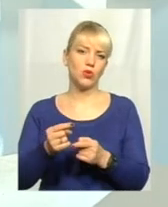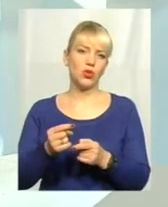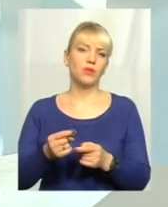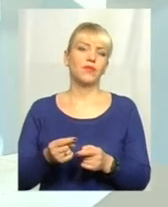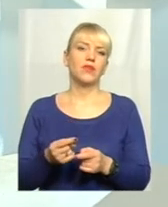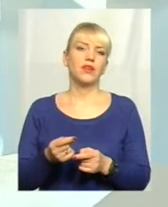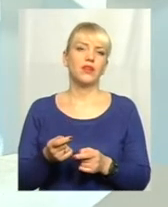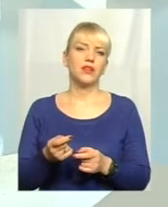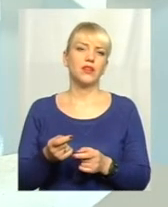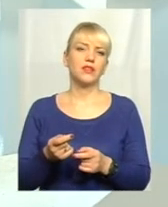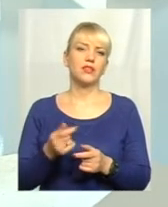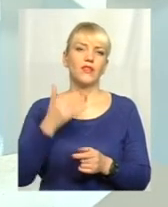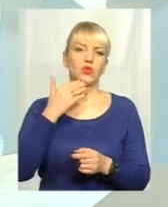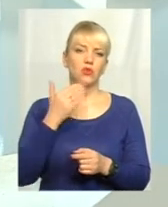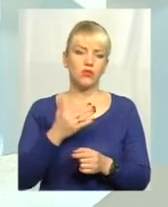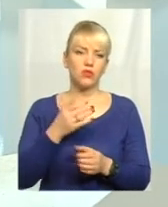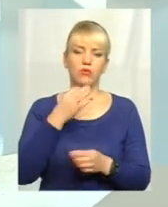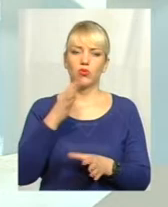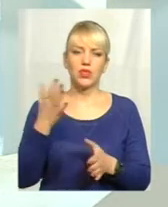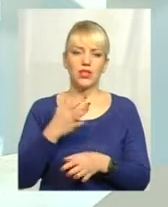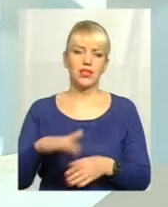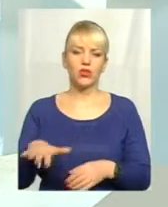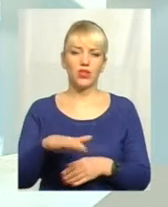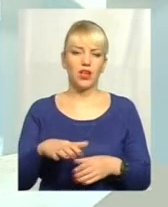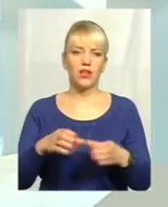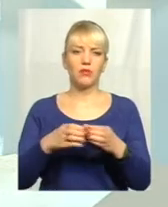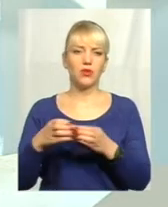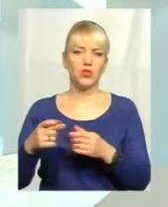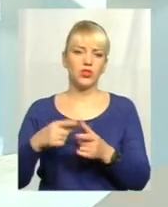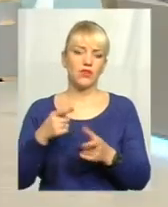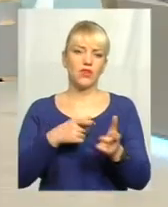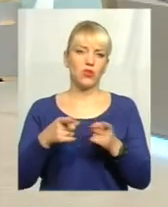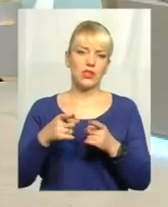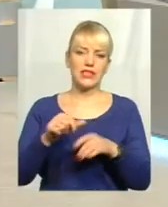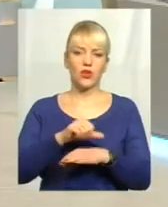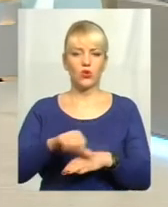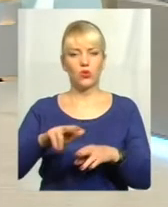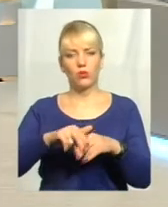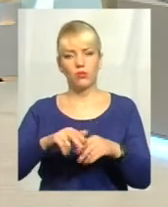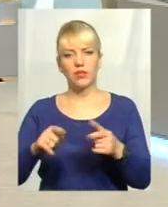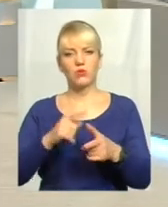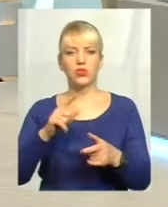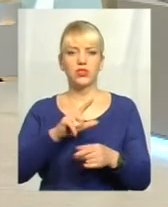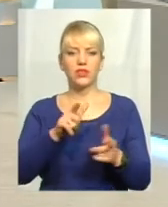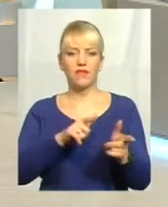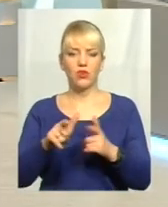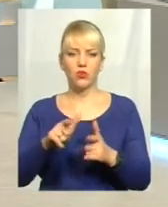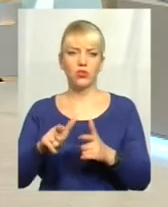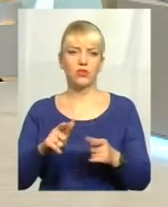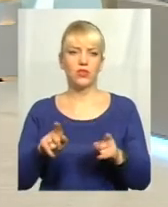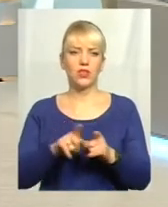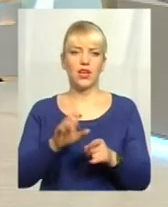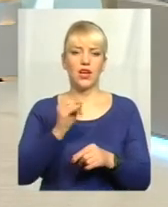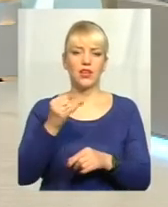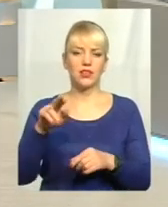принципі, звернувшися у будь-який територіальний підрозділ, чи це за виготовленням закордонного паспорта, чи це за виготовлення, наприклад, і саме